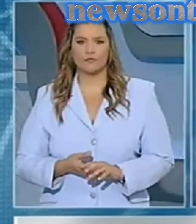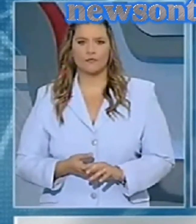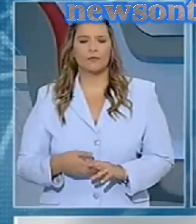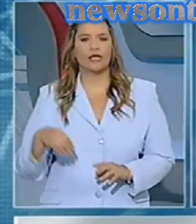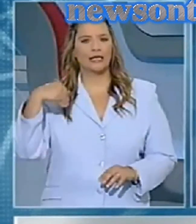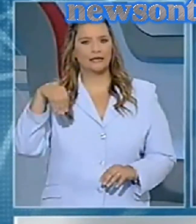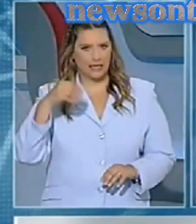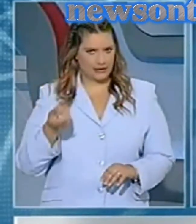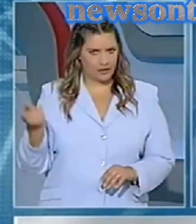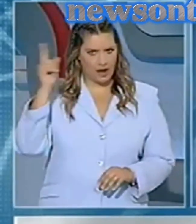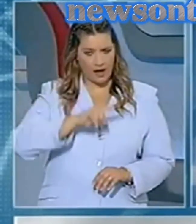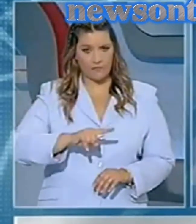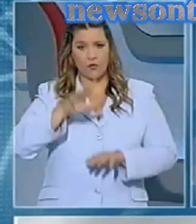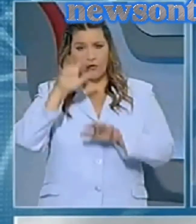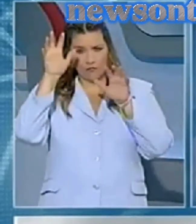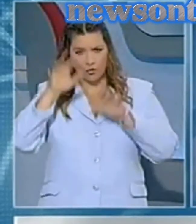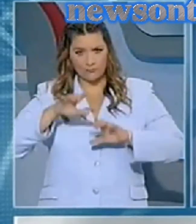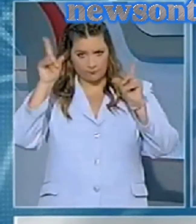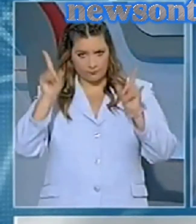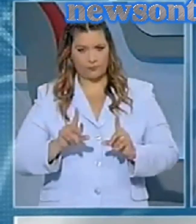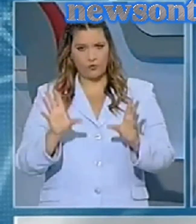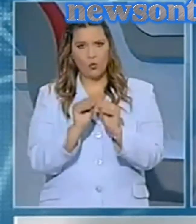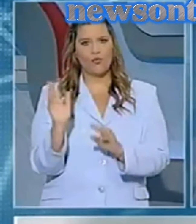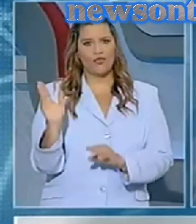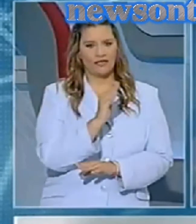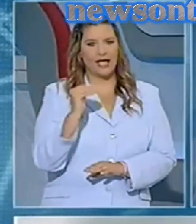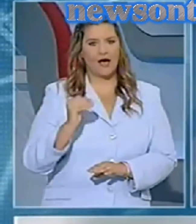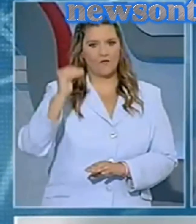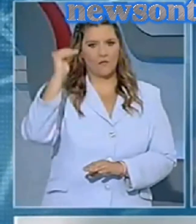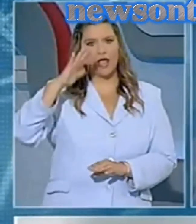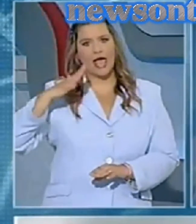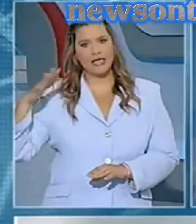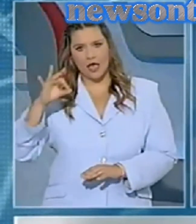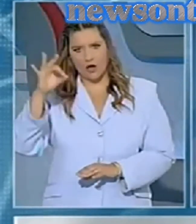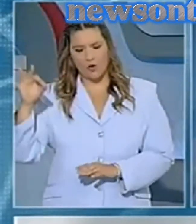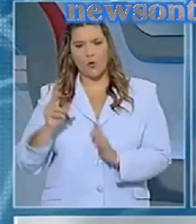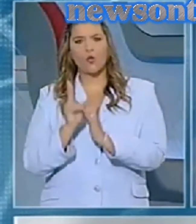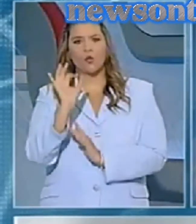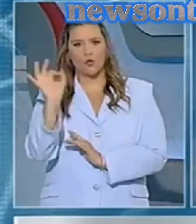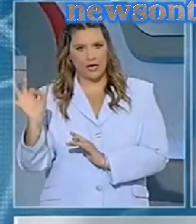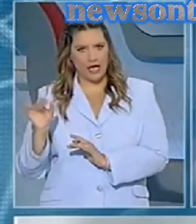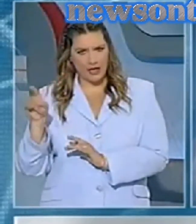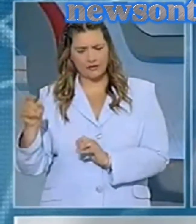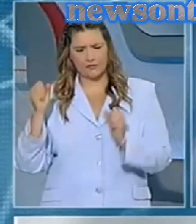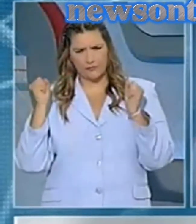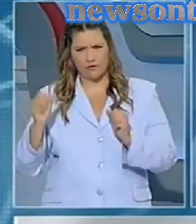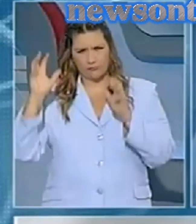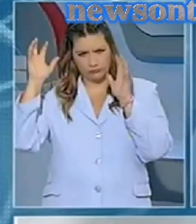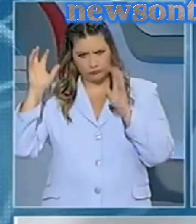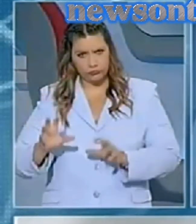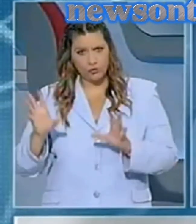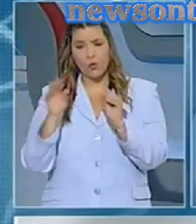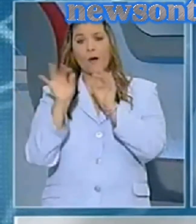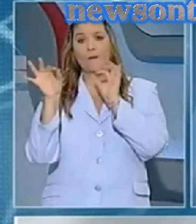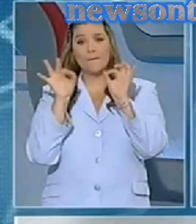Για αύριο Τρίτη περιμένουμε βροχές και καταιγίδες, κυρίως τα δυτικά, τα βόρεια, τα νησιά του Ανατολικού Αιγαίου και τα Δωδεκάνησα, κατά τόπους ισχυρές πάντως